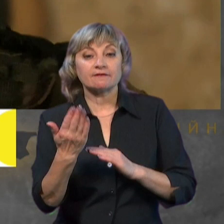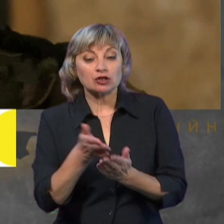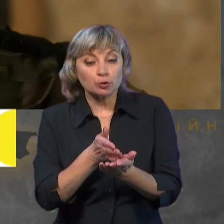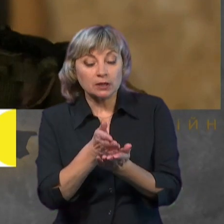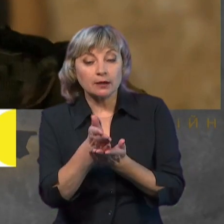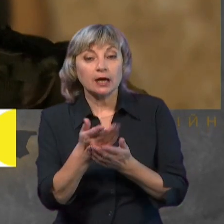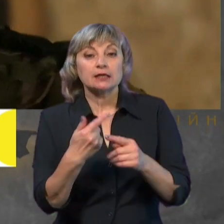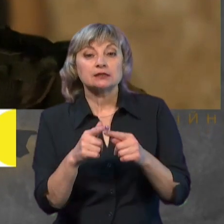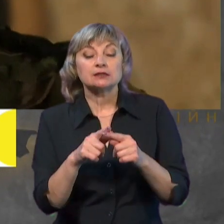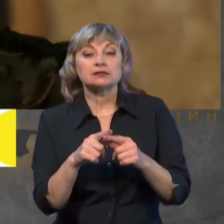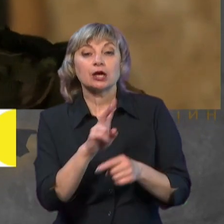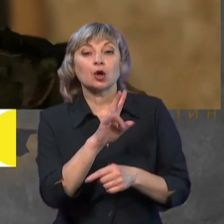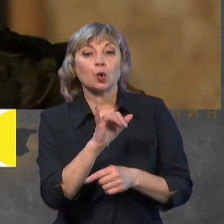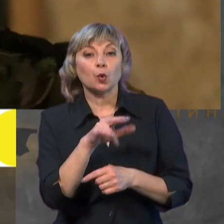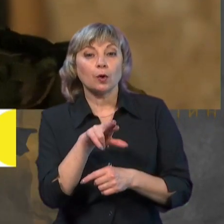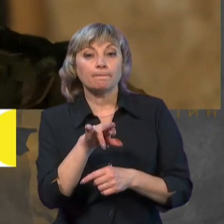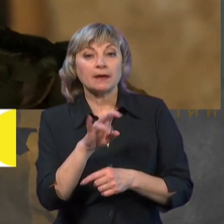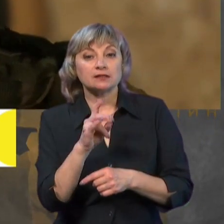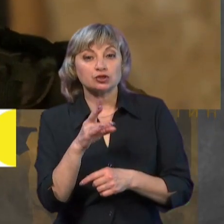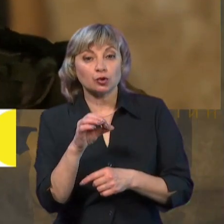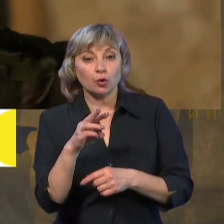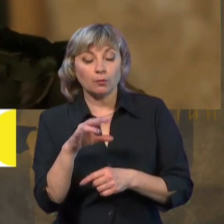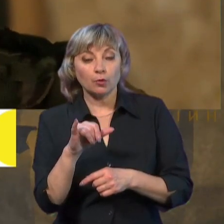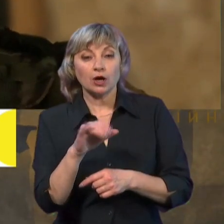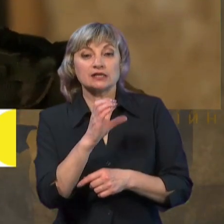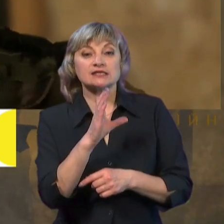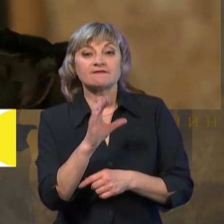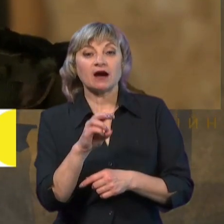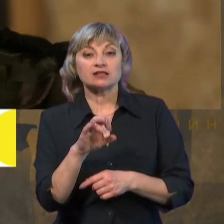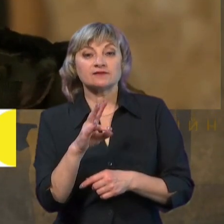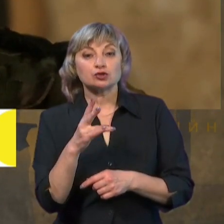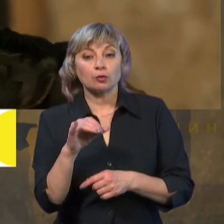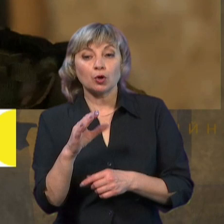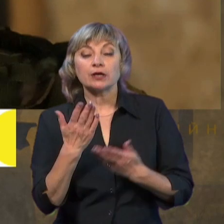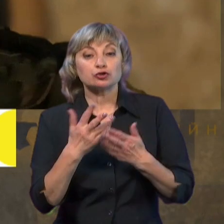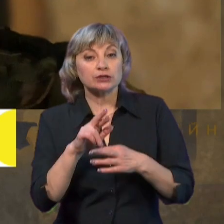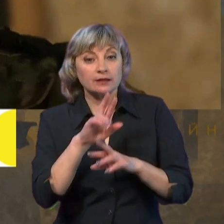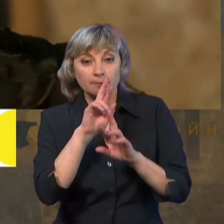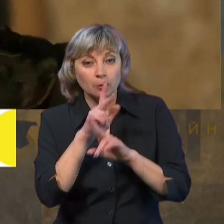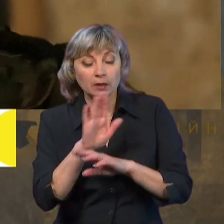зокрема, Куп'янсько-Сватівське, якщо я не помиляюся. Яка там обстановка?